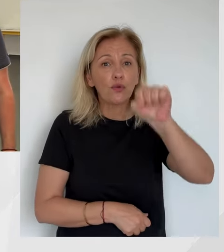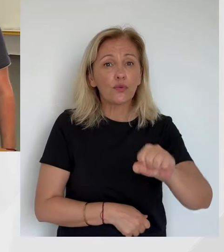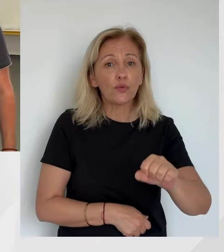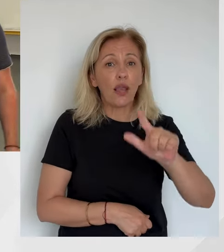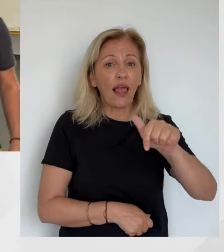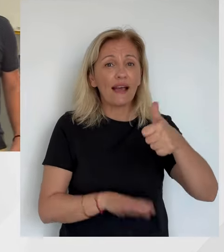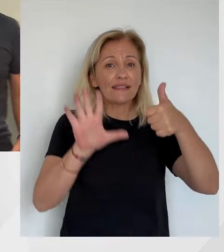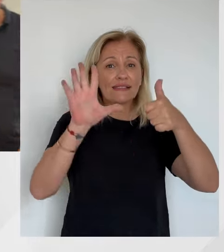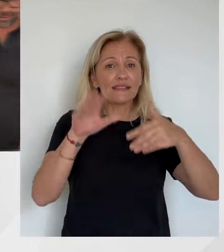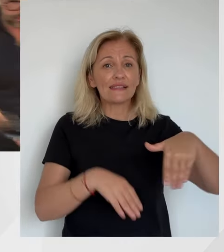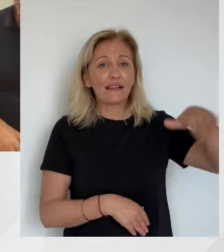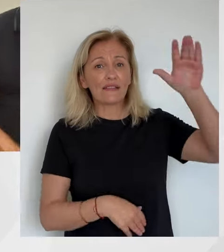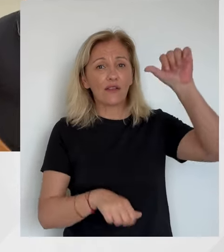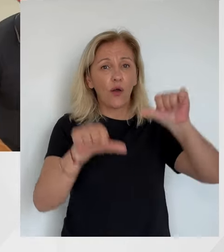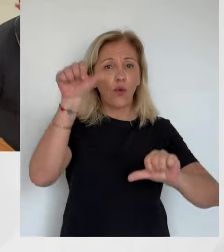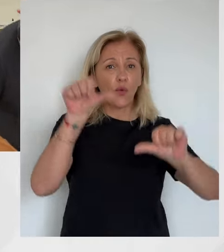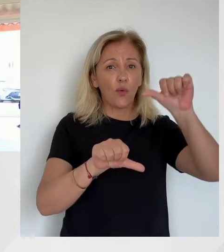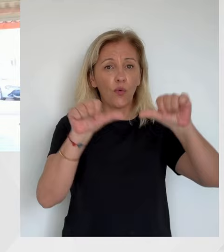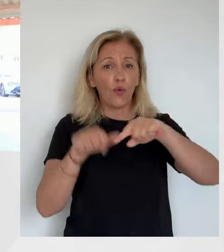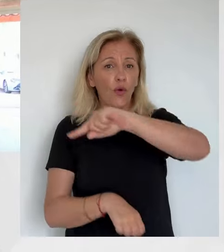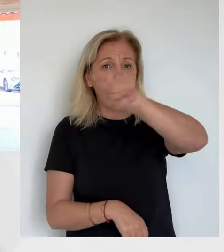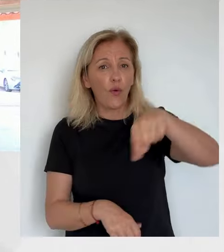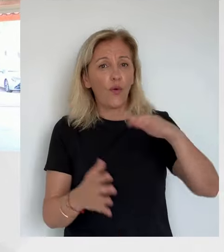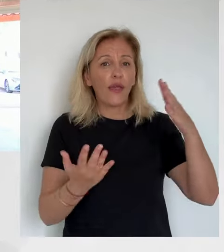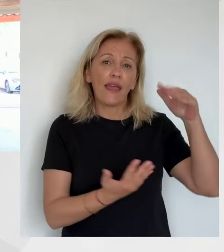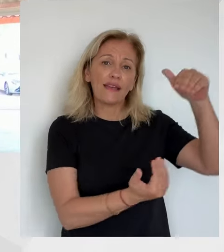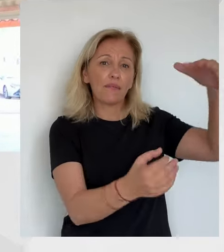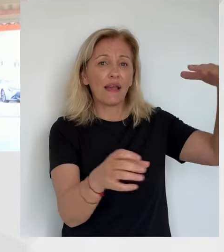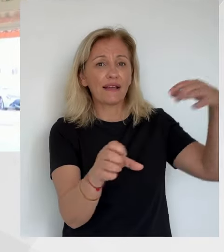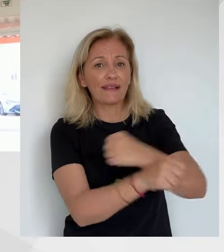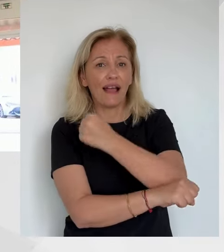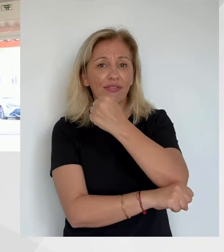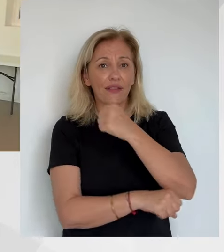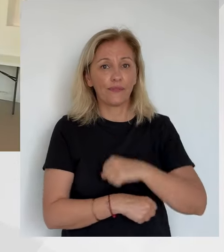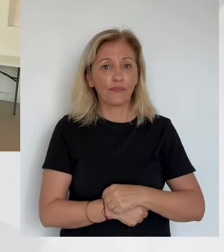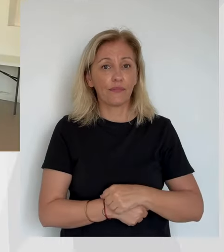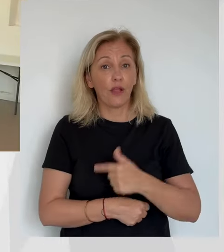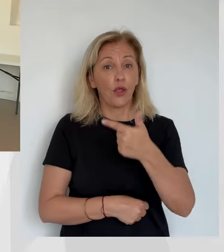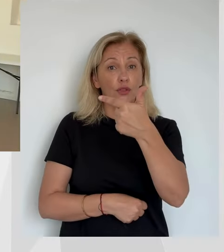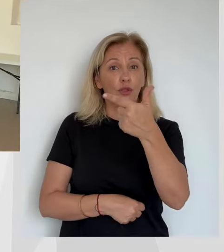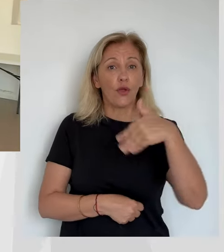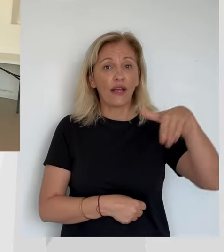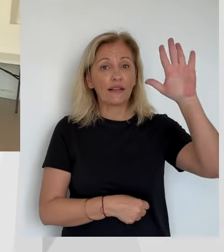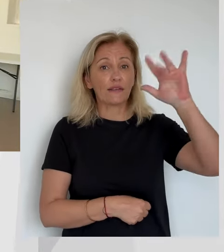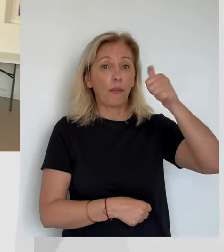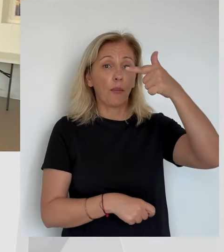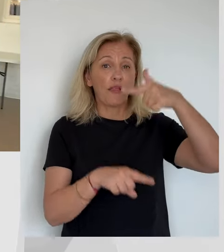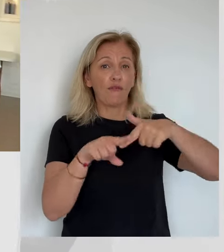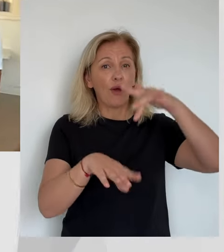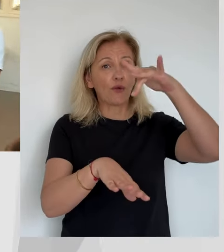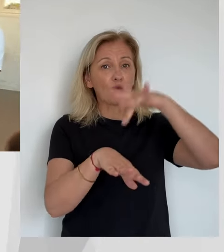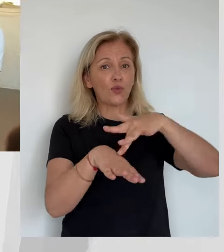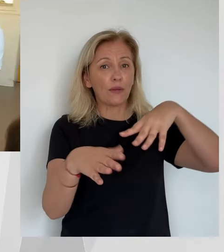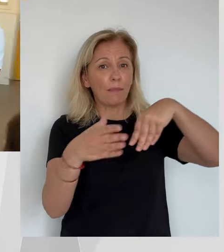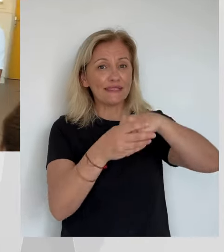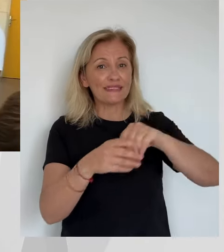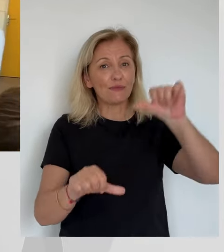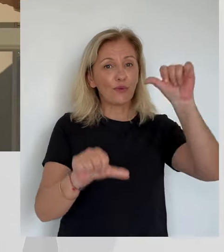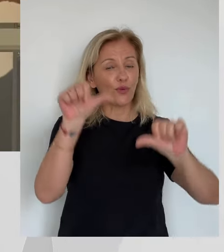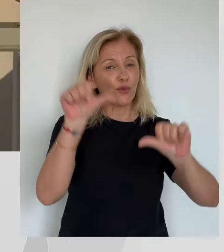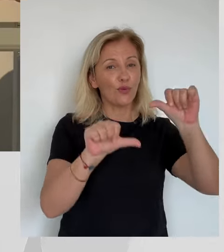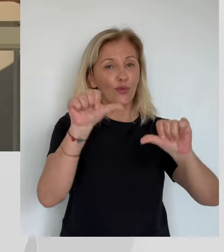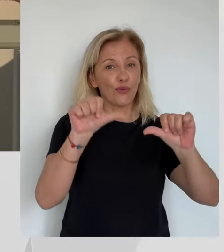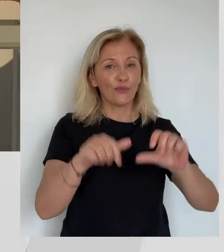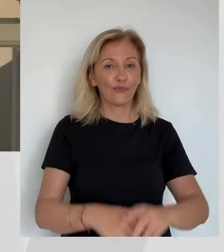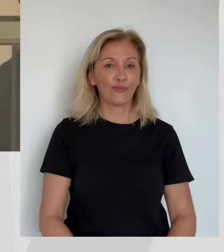candidats en lice qui espèrent siéger à l'Assemblée nationale. Parmi eux, Michel Kio, Capumbo Sabaladine et Jean-Baptiste Kou qui pourcourt en fronte. Ils participent